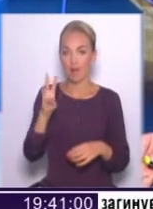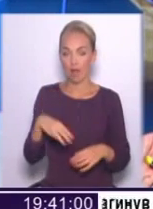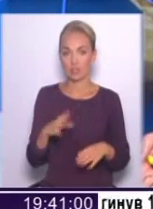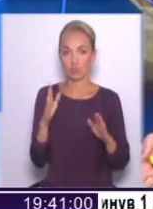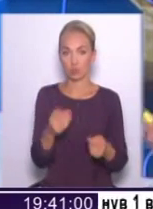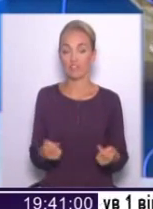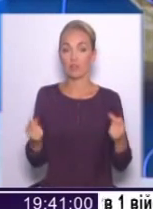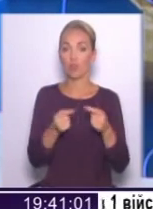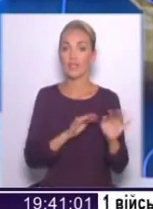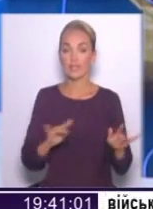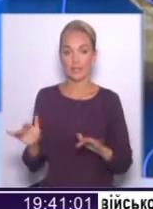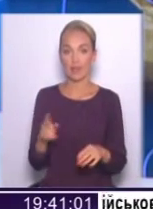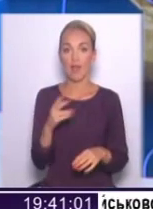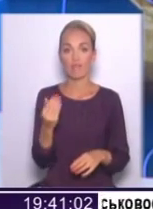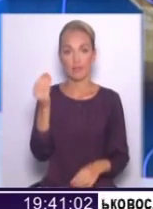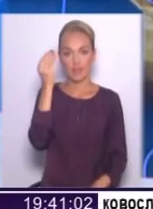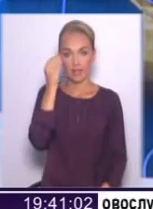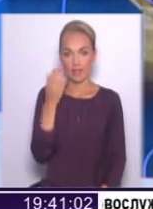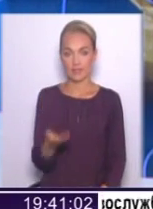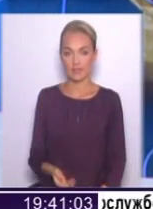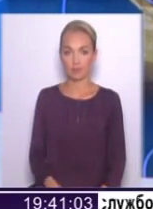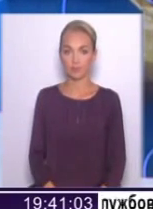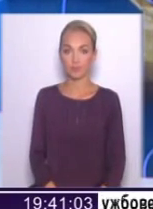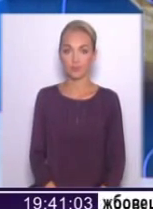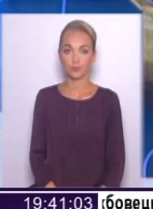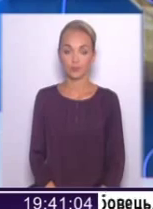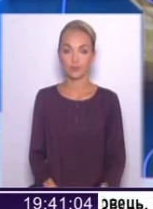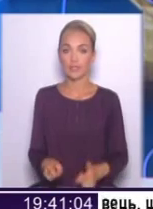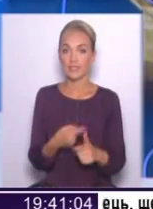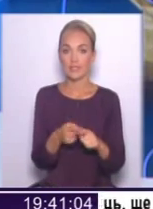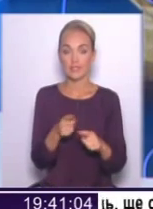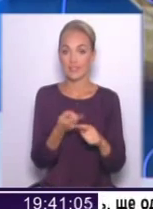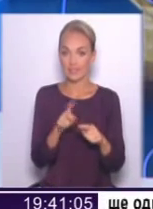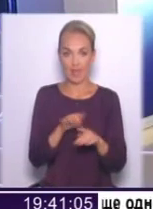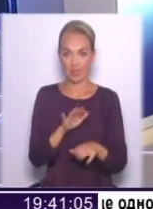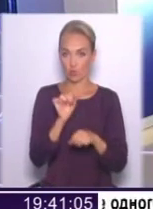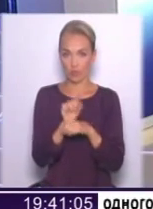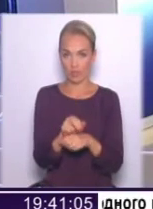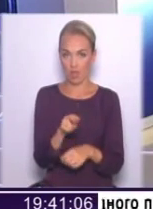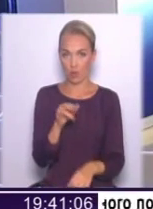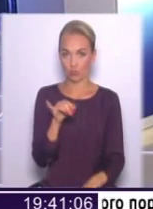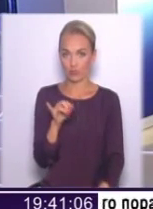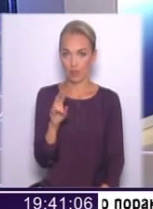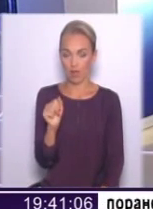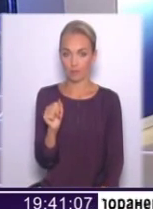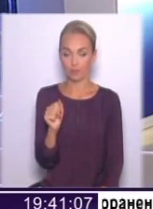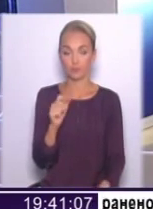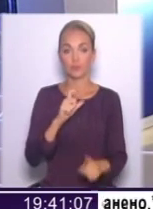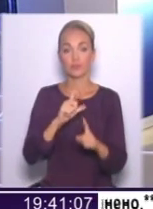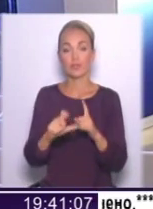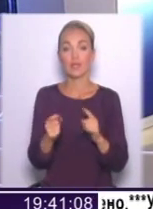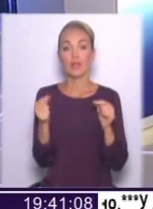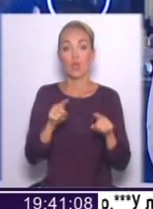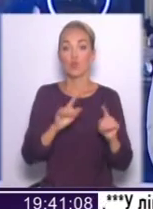відповідні дії. Як вам здається, це не зупиняє Путіна? Ну, ви розумієте, те, що відбувається зараз,